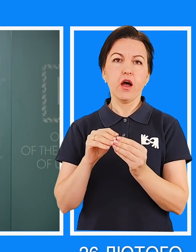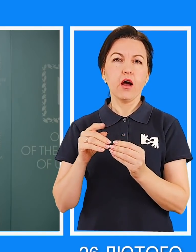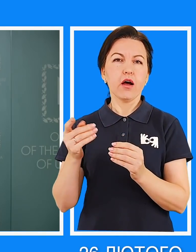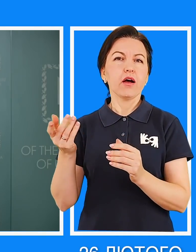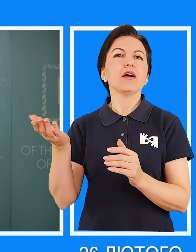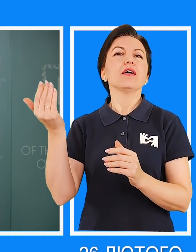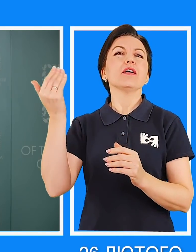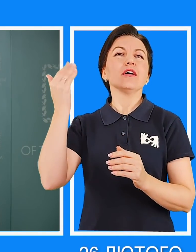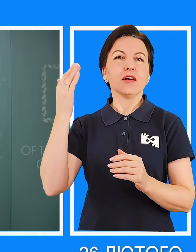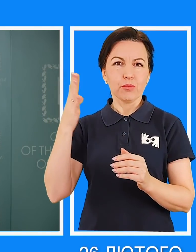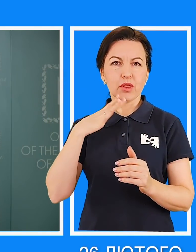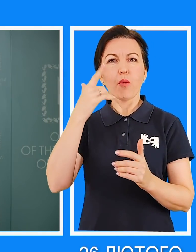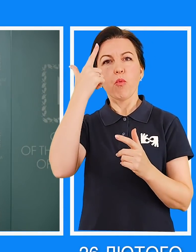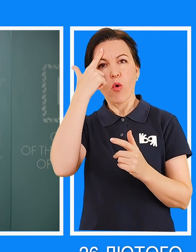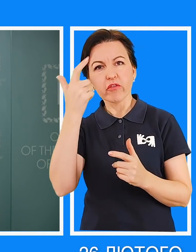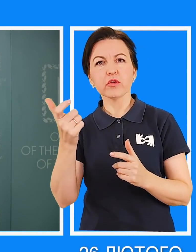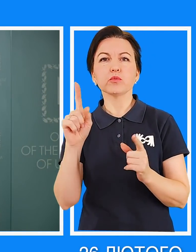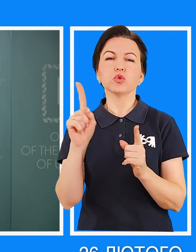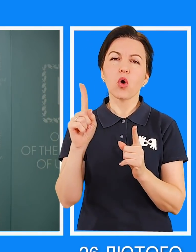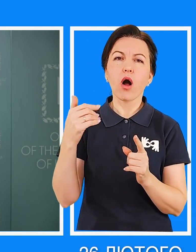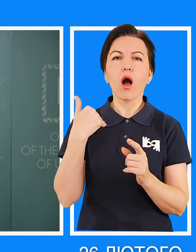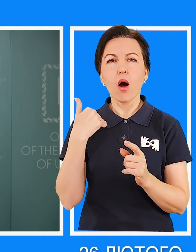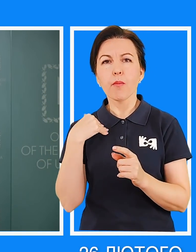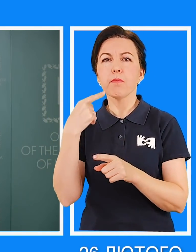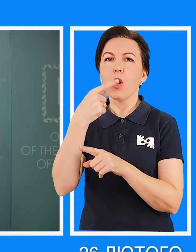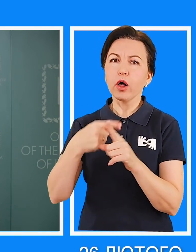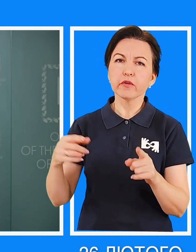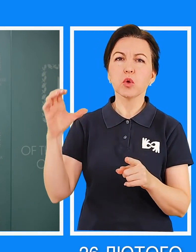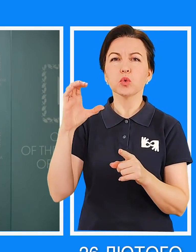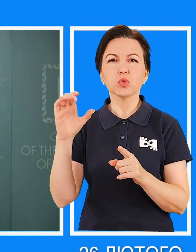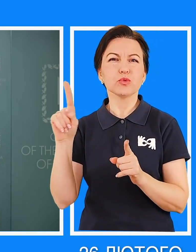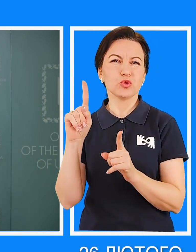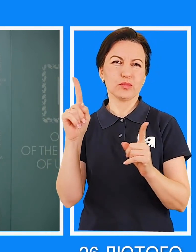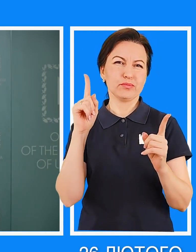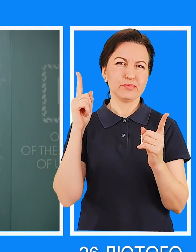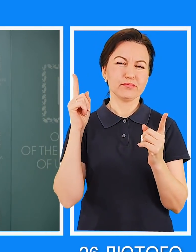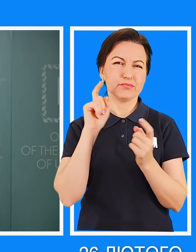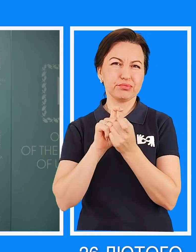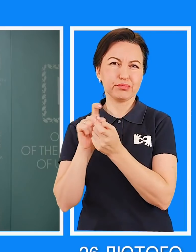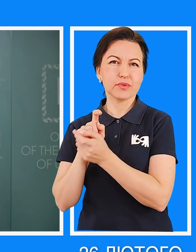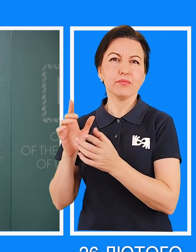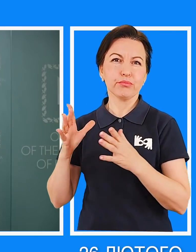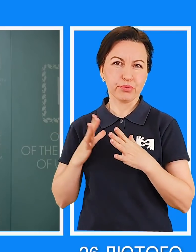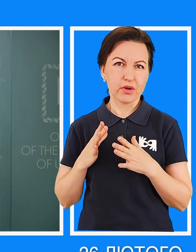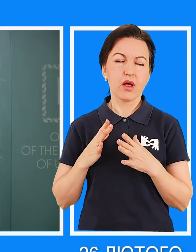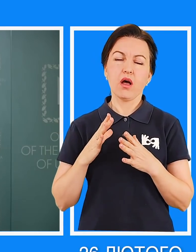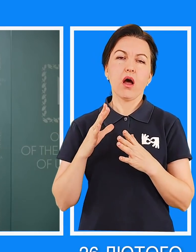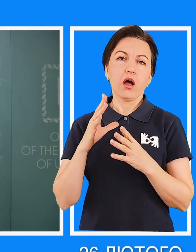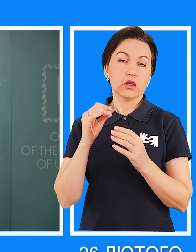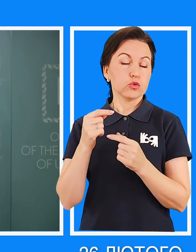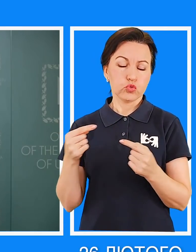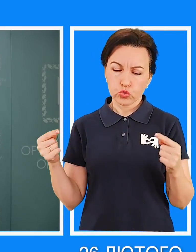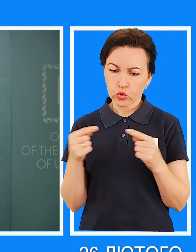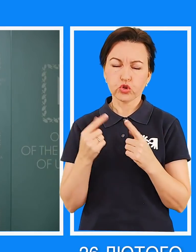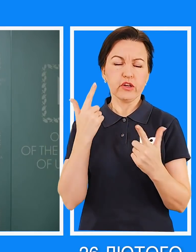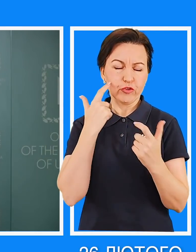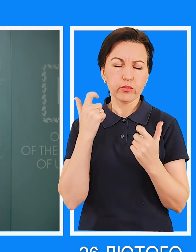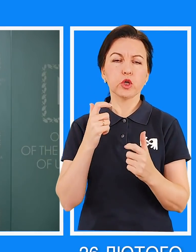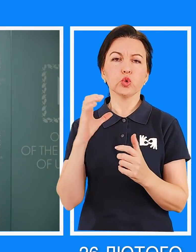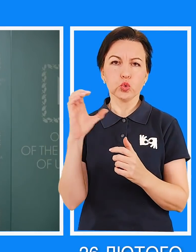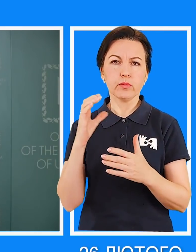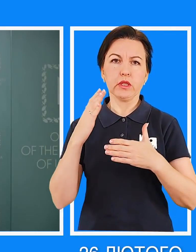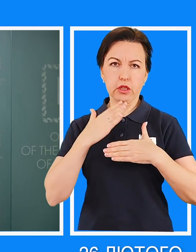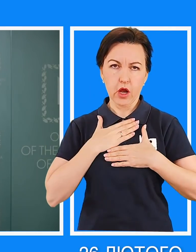нами, незважаючи на попередні повідомлення, що нібито половина Сум під ними, з заоточеним